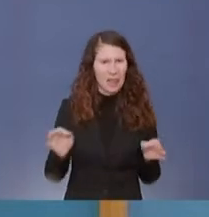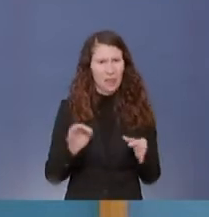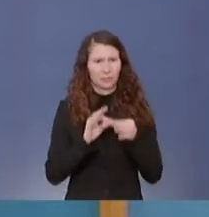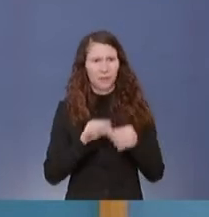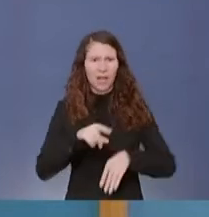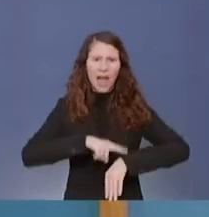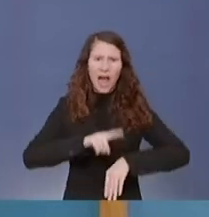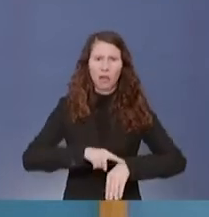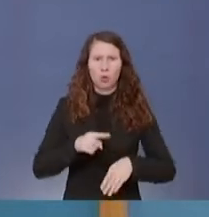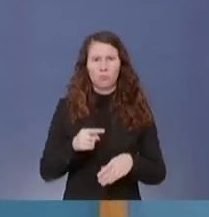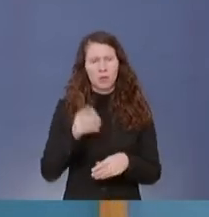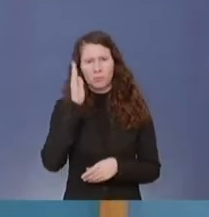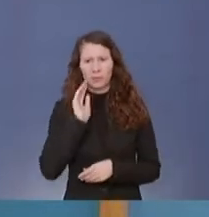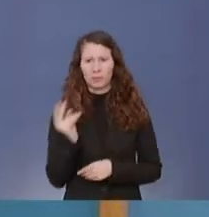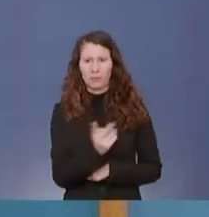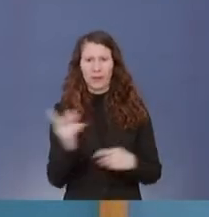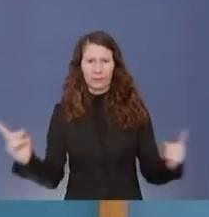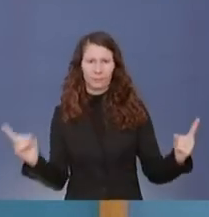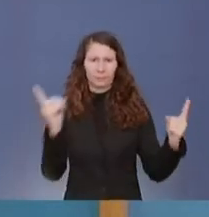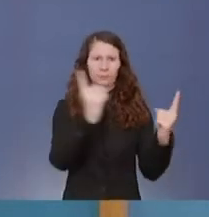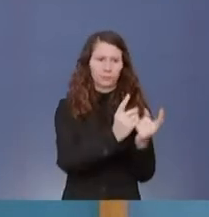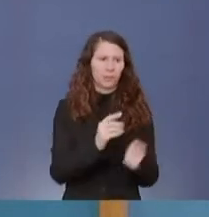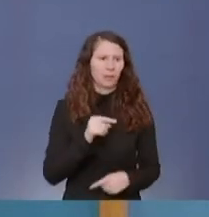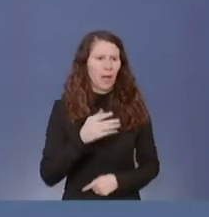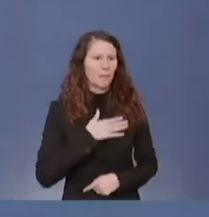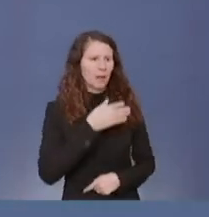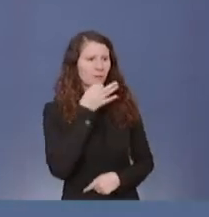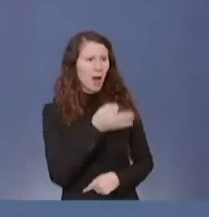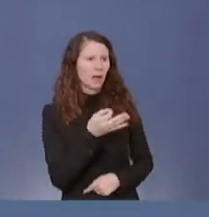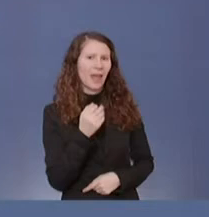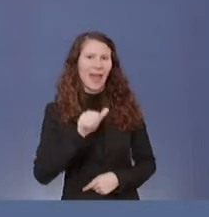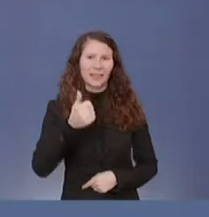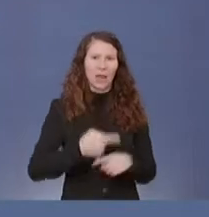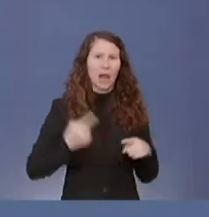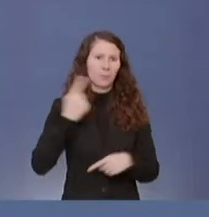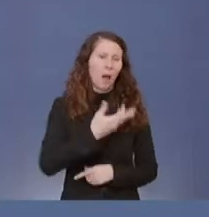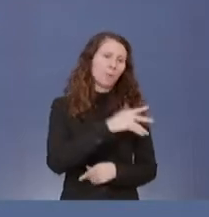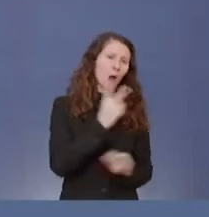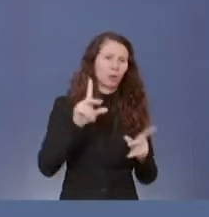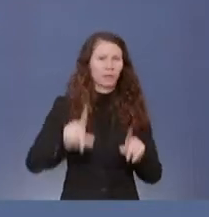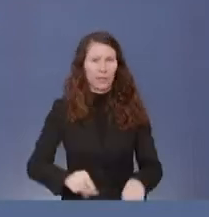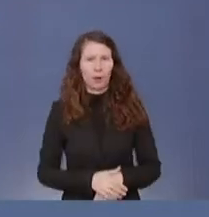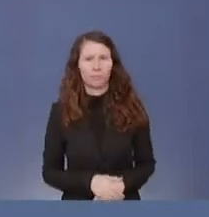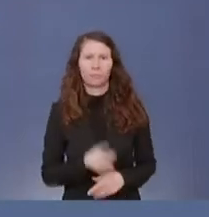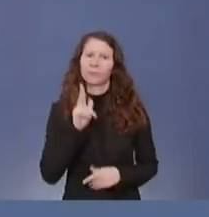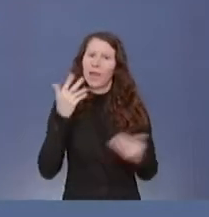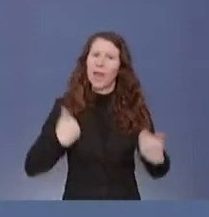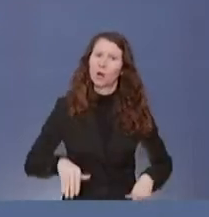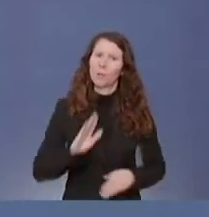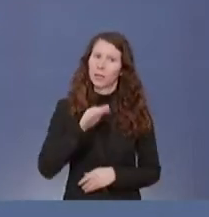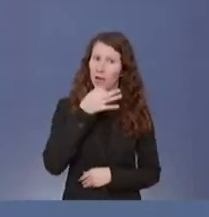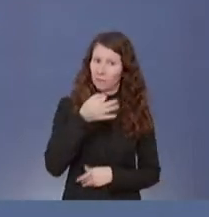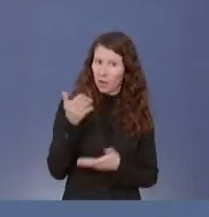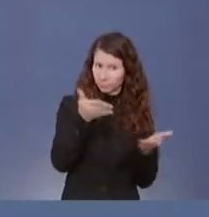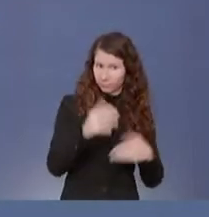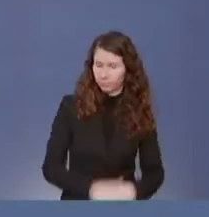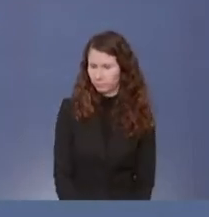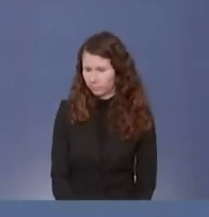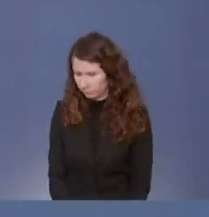bilateral... Ja, ich frage mal nur mehr oder weniger im ersten Halbjahr. Herr Körper hat noch eine Nachfrage unterbrochen.